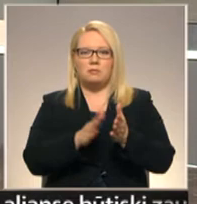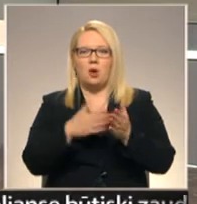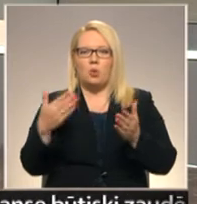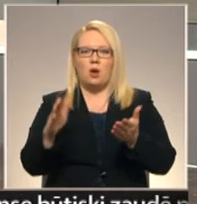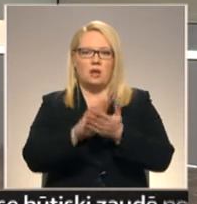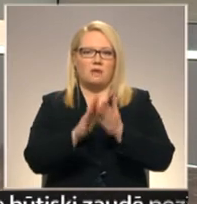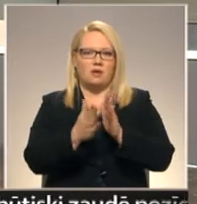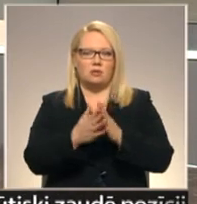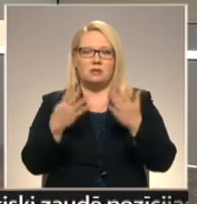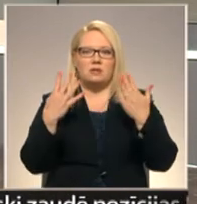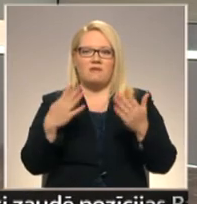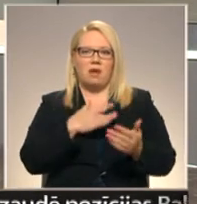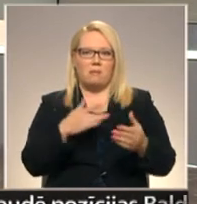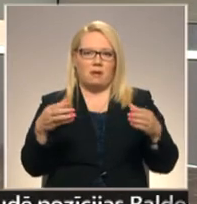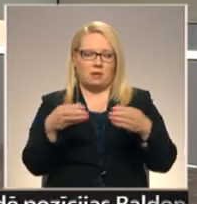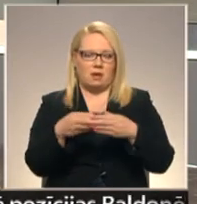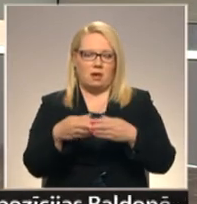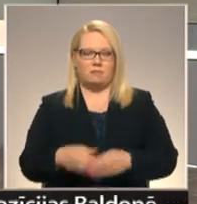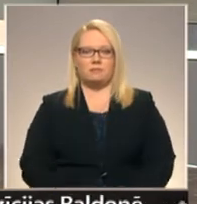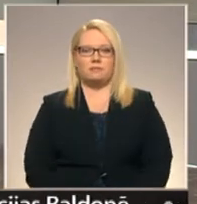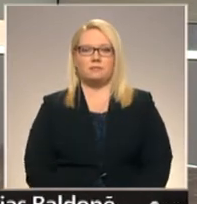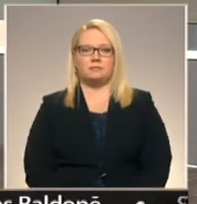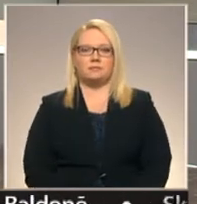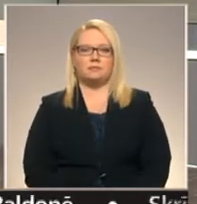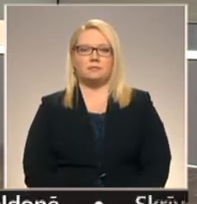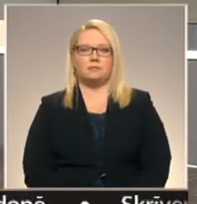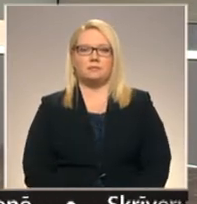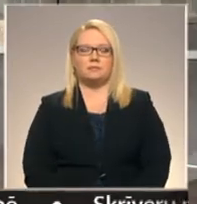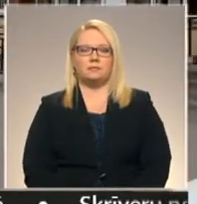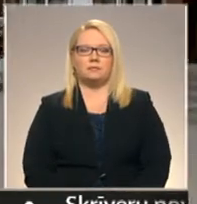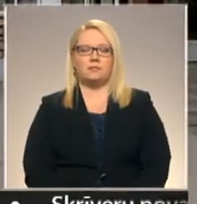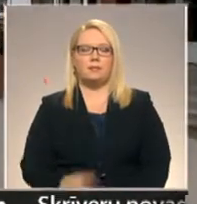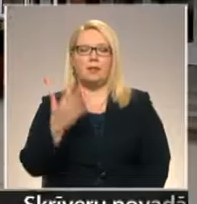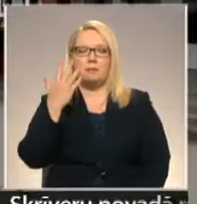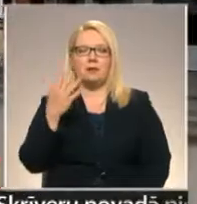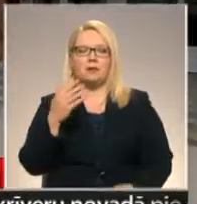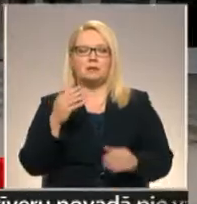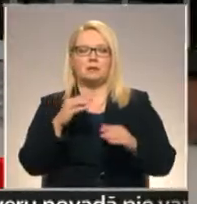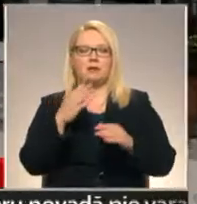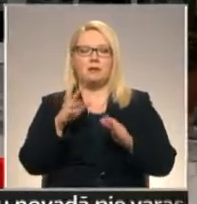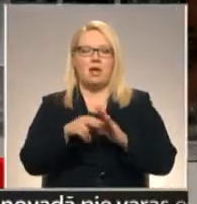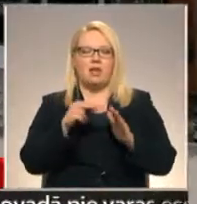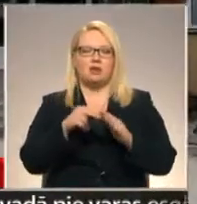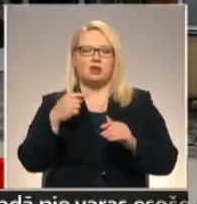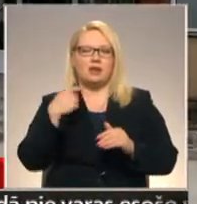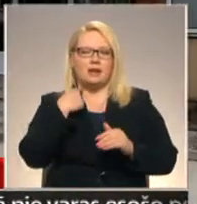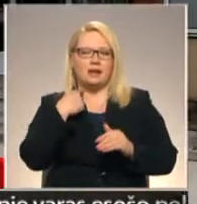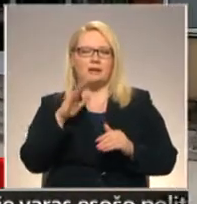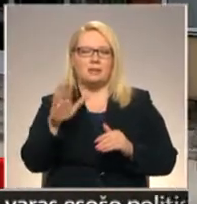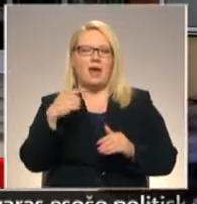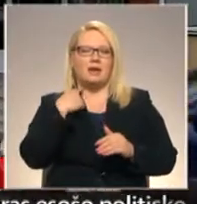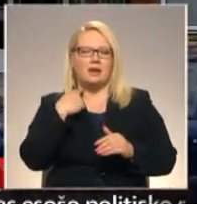jāvienojas deviņām partijām. Plašāk stāsts TV Spektrs. Pēc vēlēšana rītas kopumā pierīgā būtisks